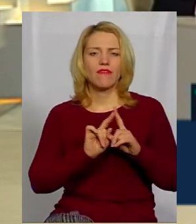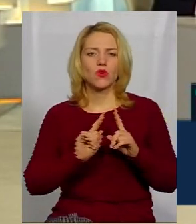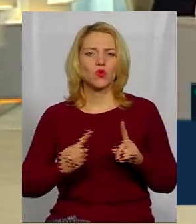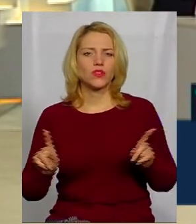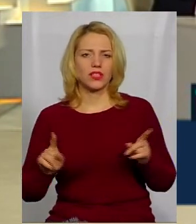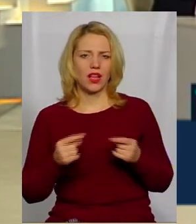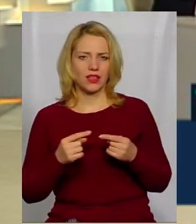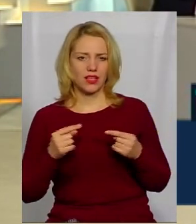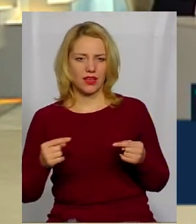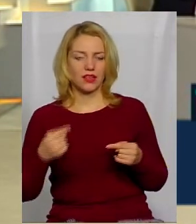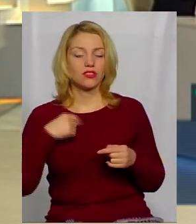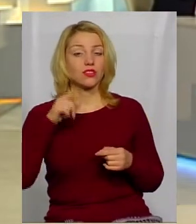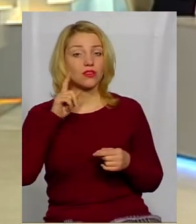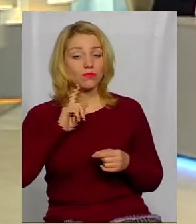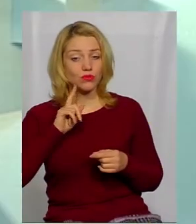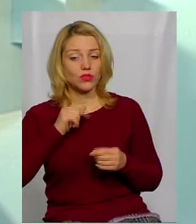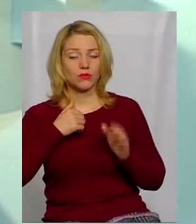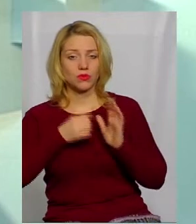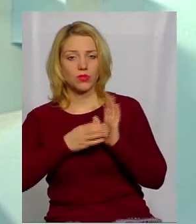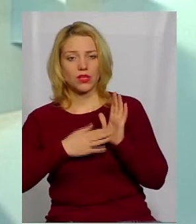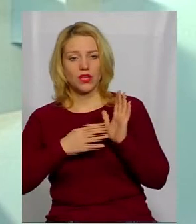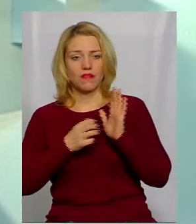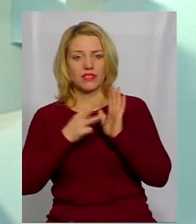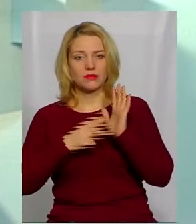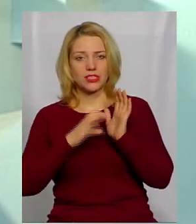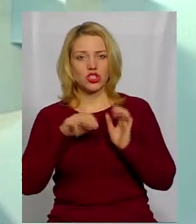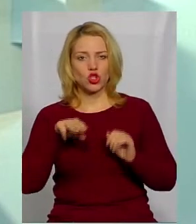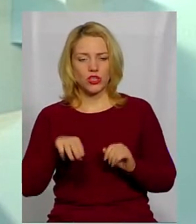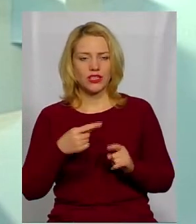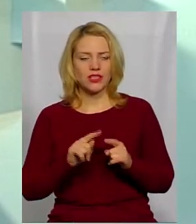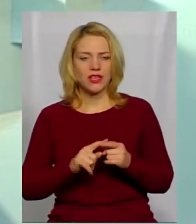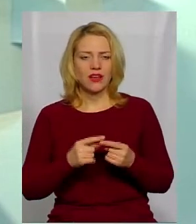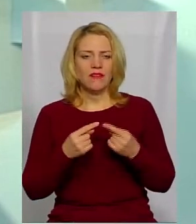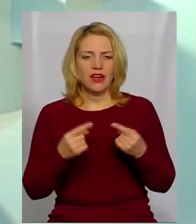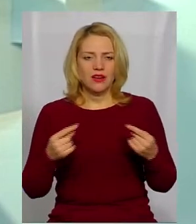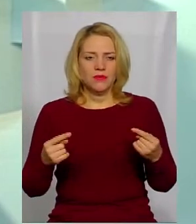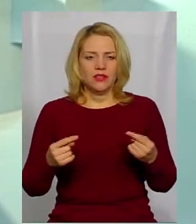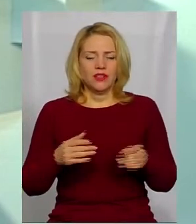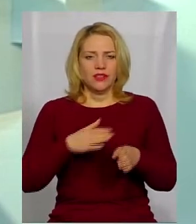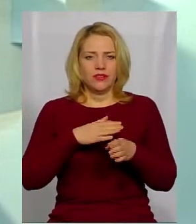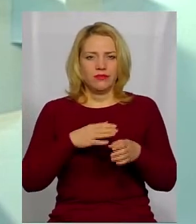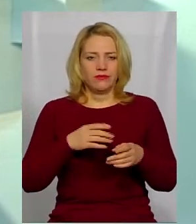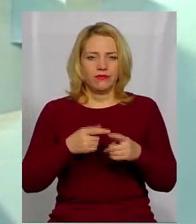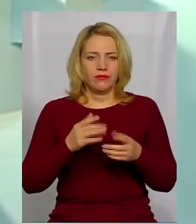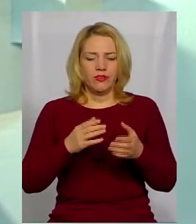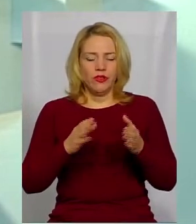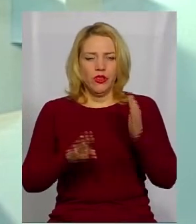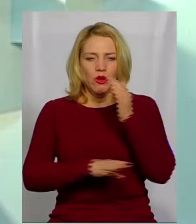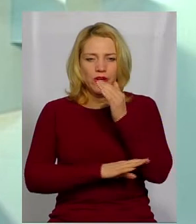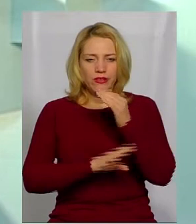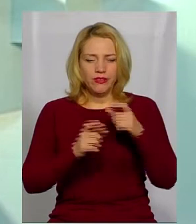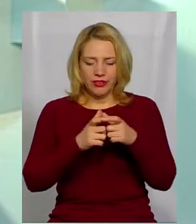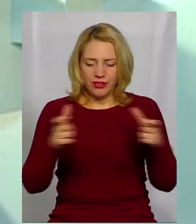речі, ну, поки що ми їх датуємо тільки XVIII століттям, але це фрагменти, цілі, вірніше, цілі дощечки, які